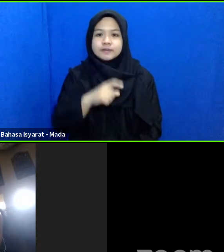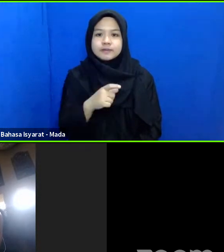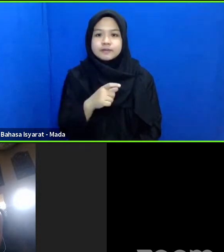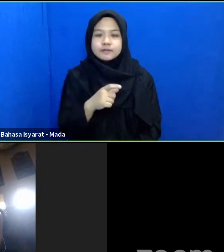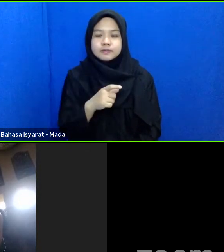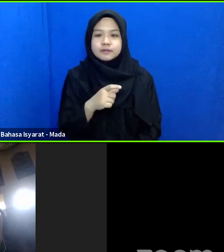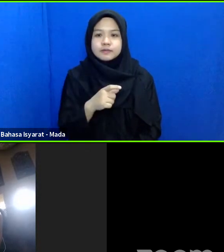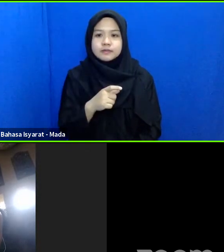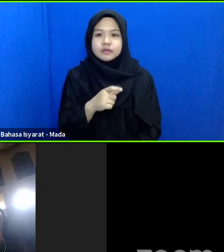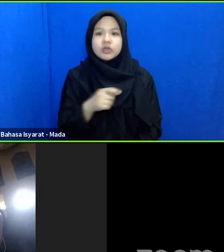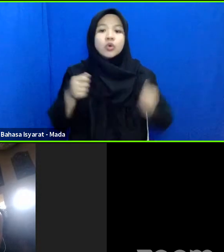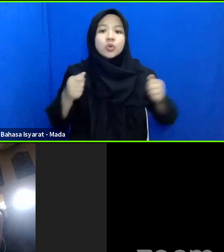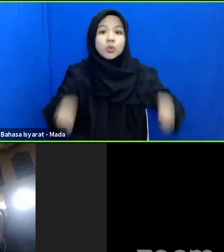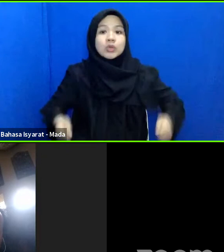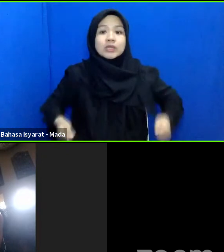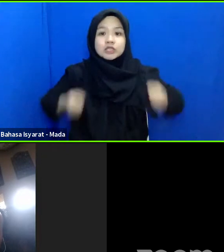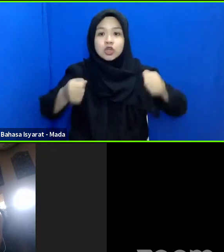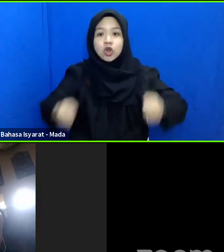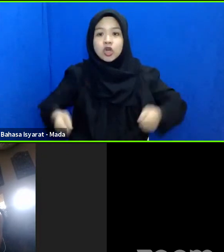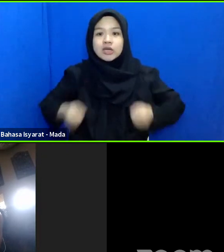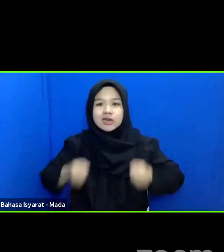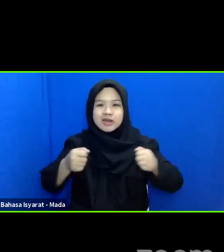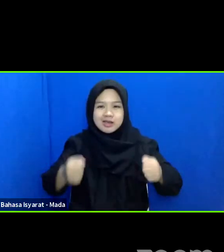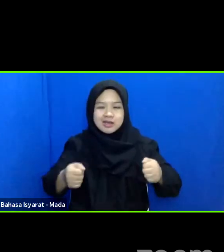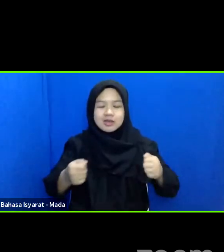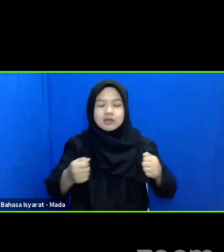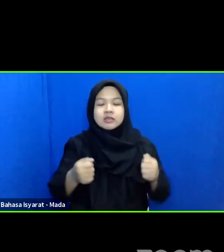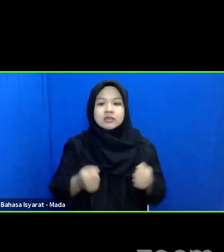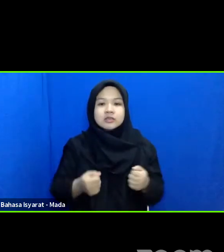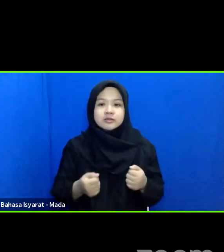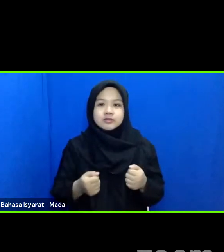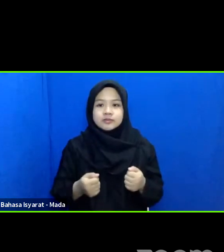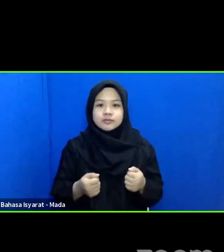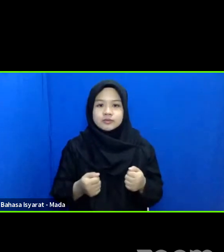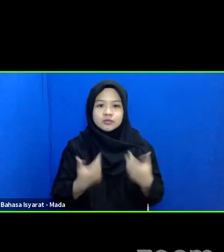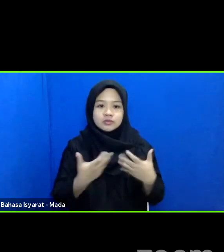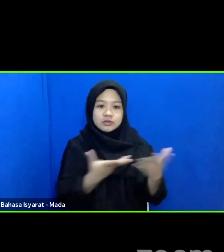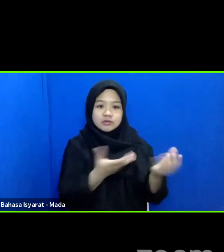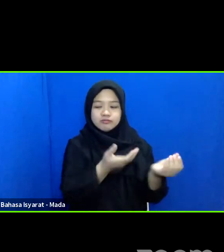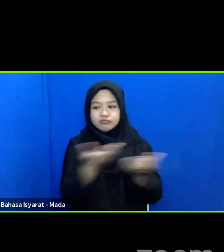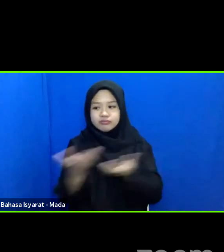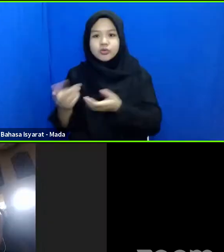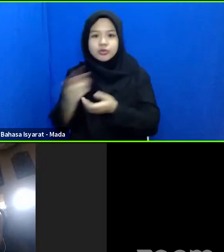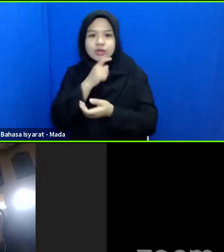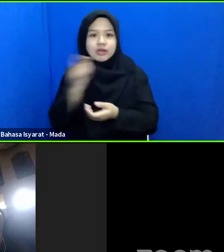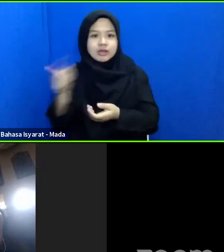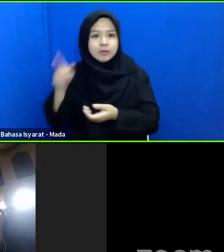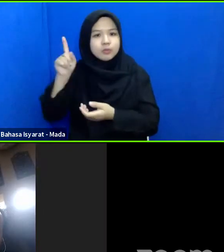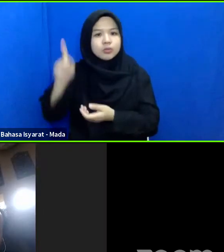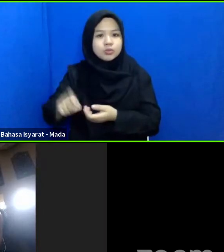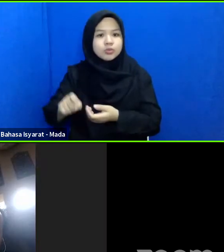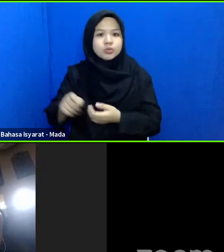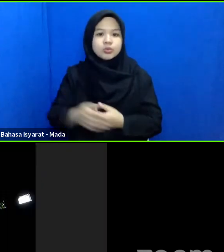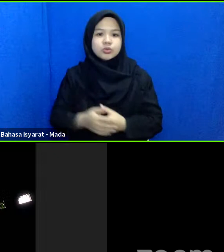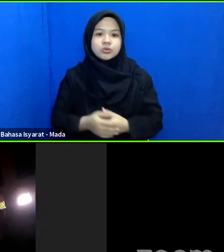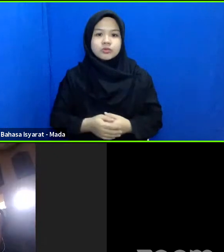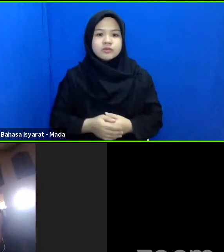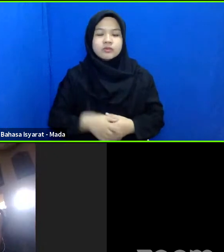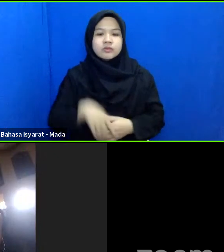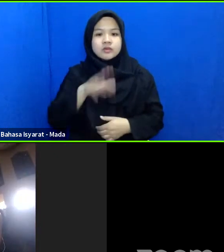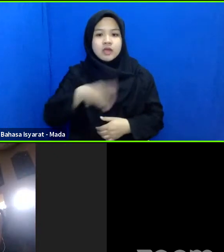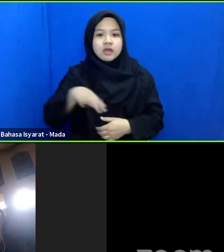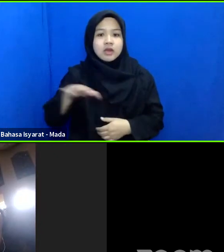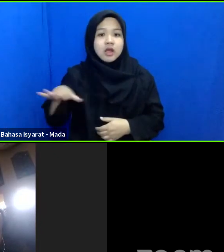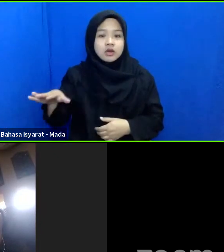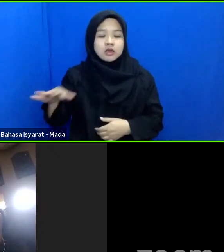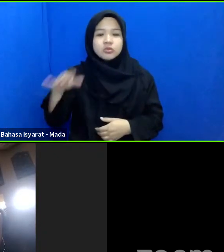kursi roda Alhamdulillah dapat diberikan dan ternyata itu sangat dibutuhkan anak-anak pun begitu